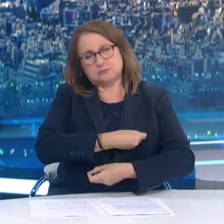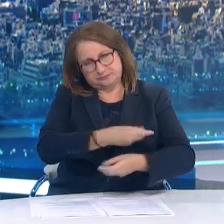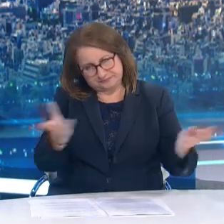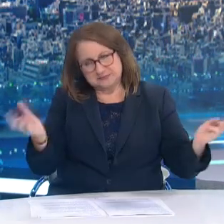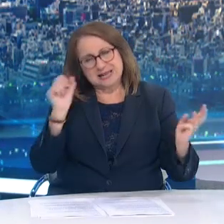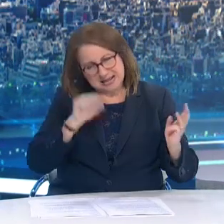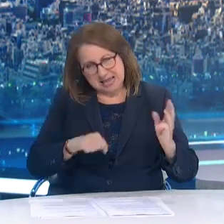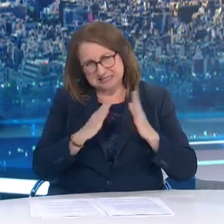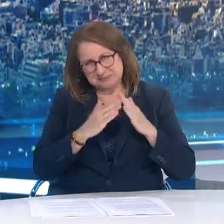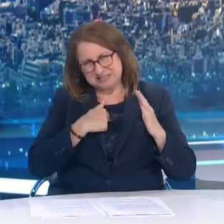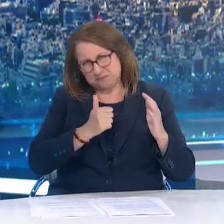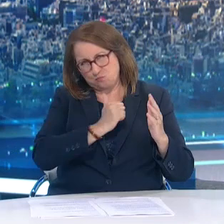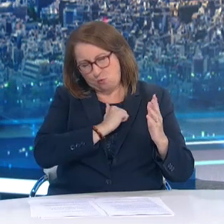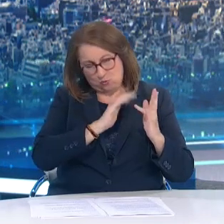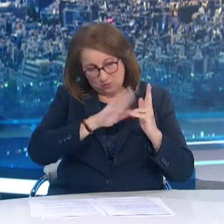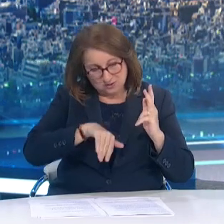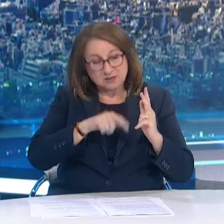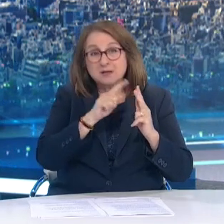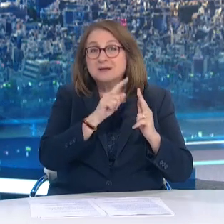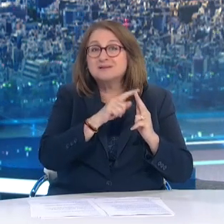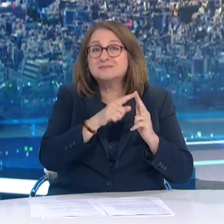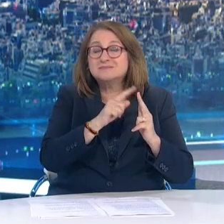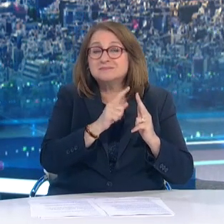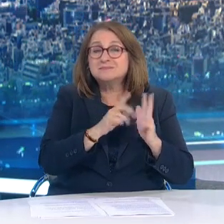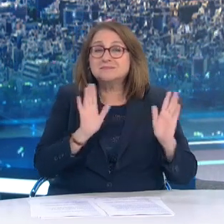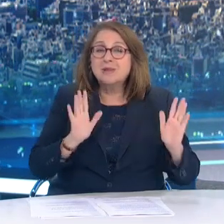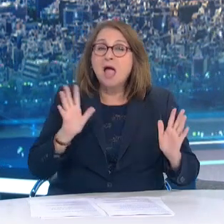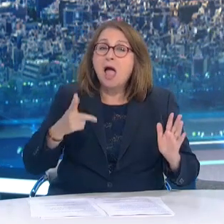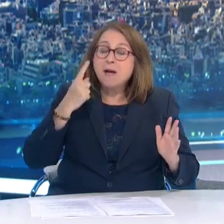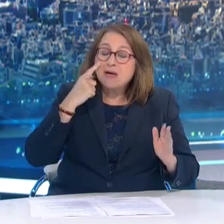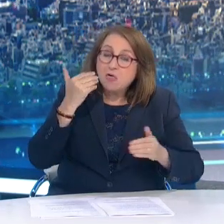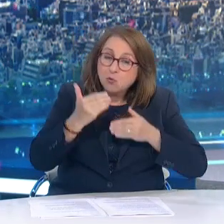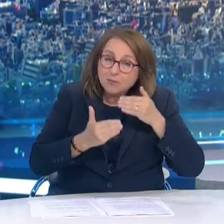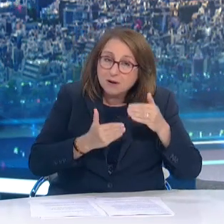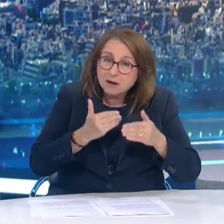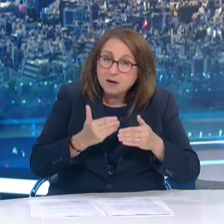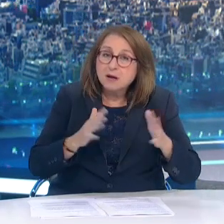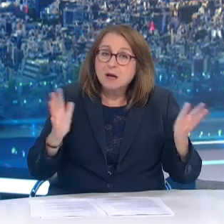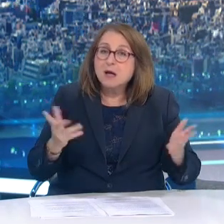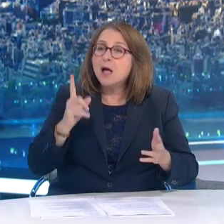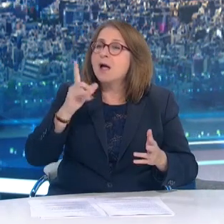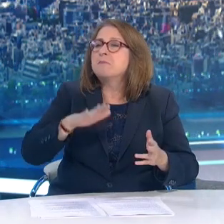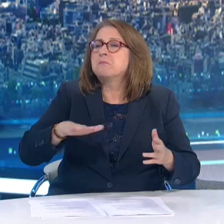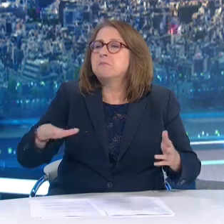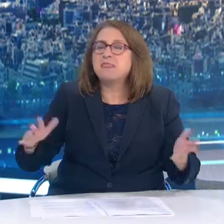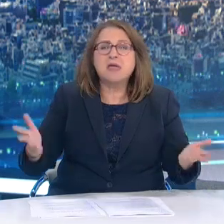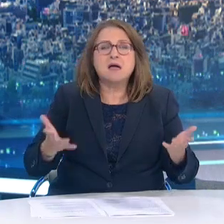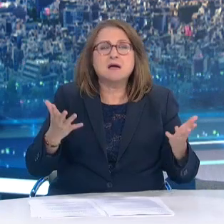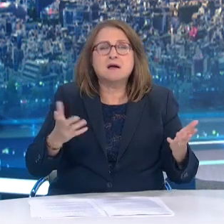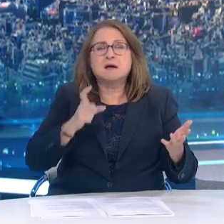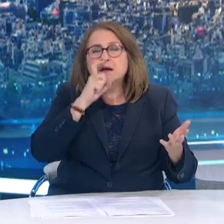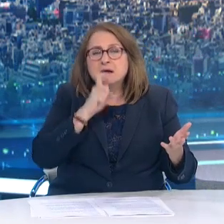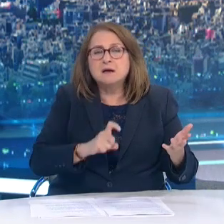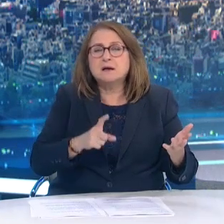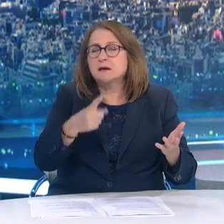Των παιδιών Και όχι μόνο για τον εμβολιασμό Εφόσον κρυθεί απαραίτητο Ένα πρέπει να κάνει self-test Όπως το